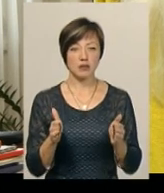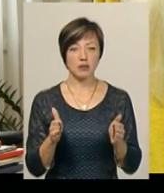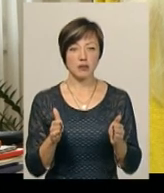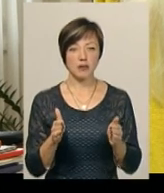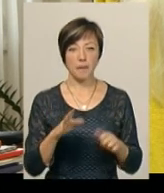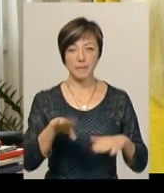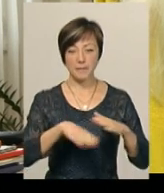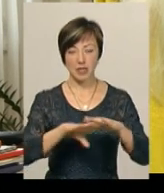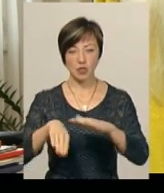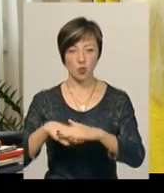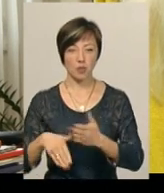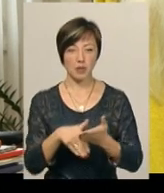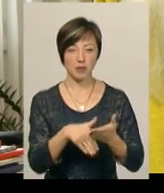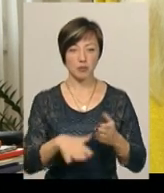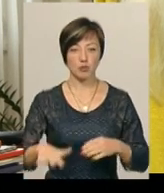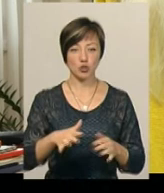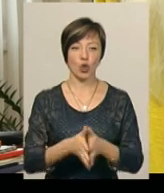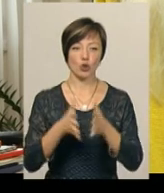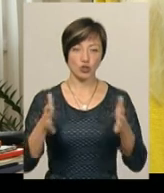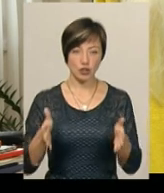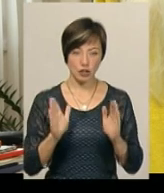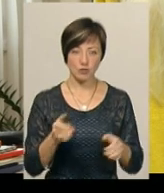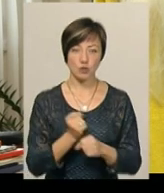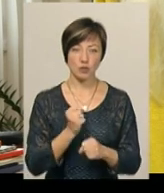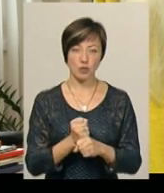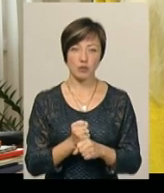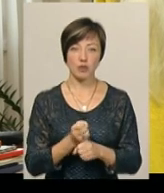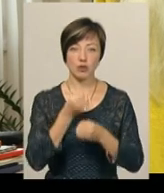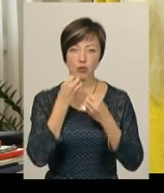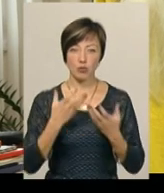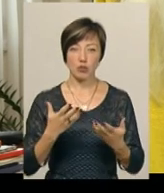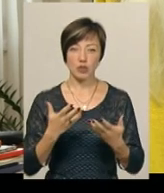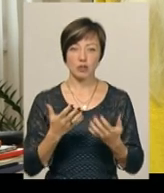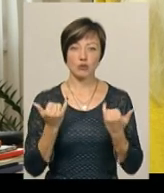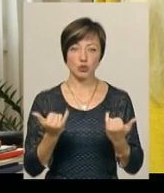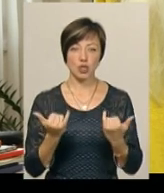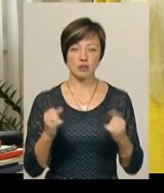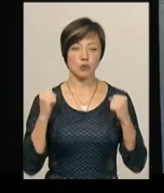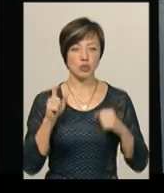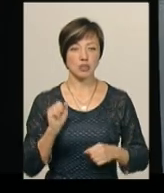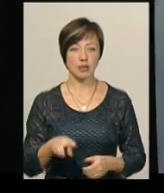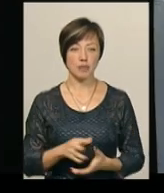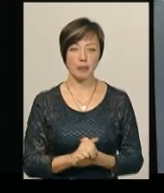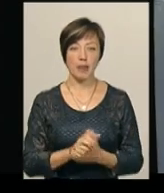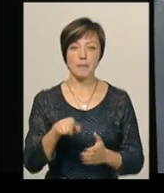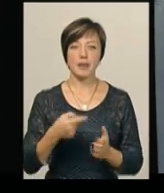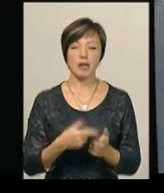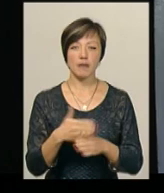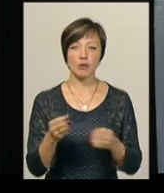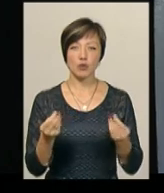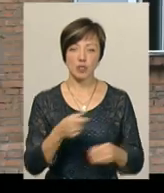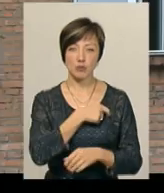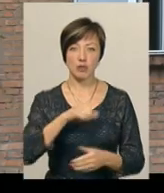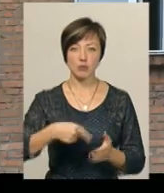підсобних приміщень ми його розширимо і зробимо добротний, сучасний спорзал. Питання про виділення коштів